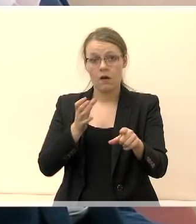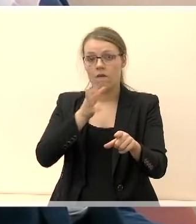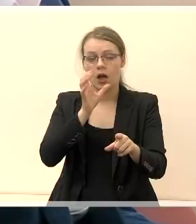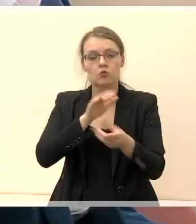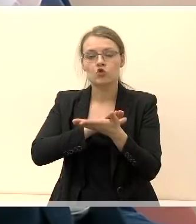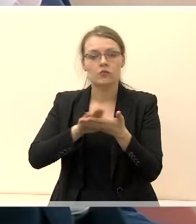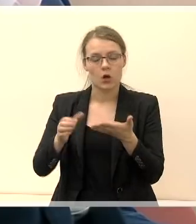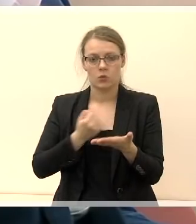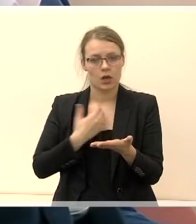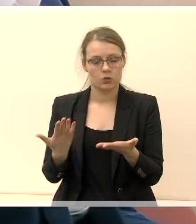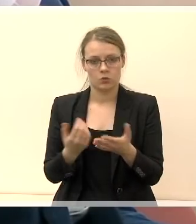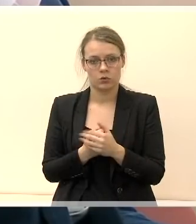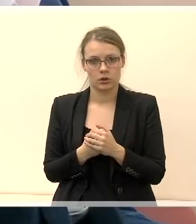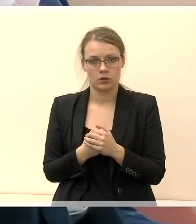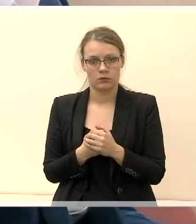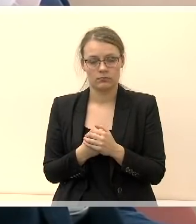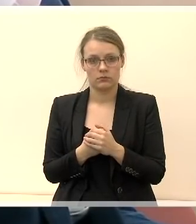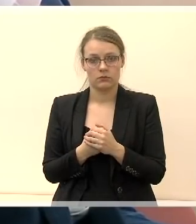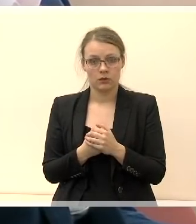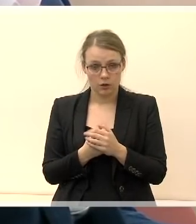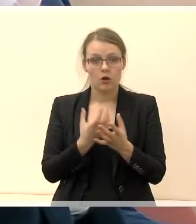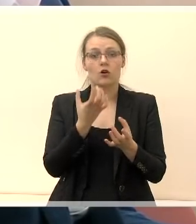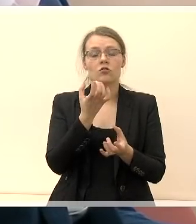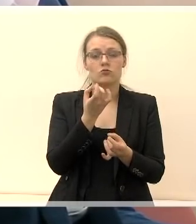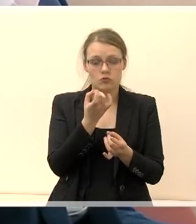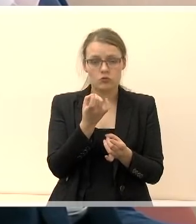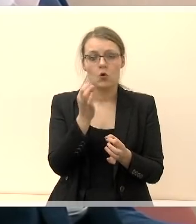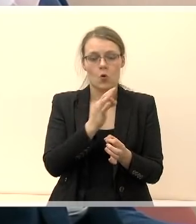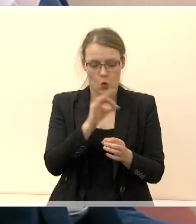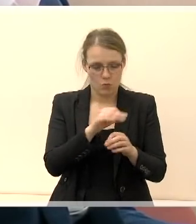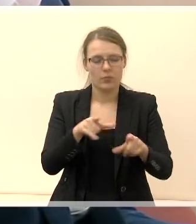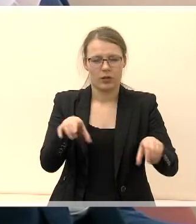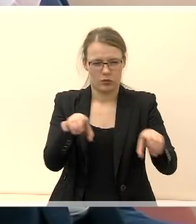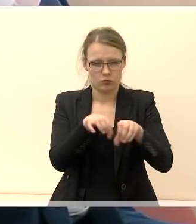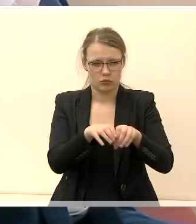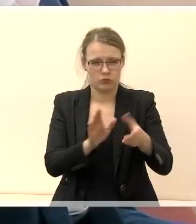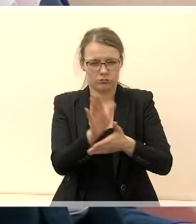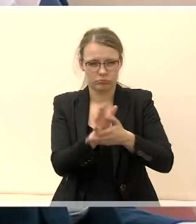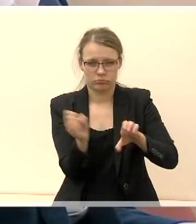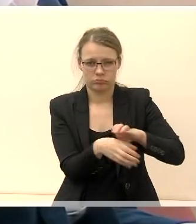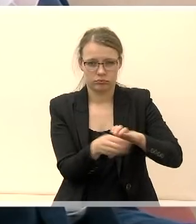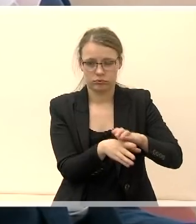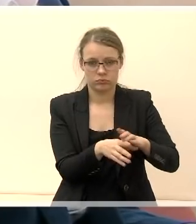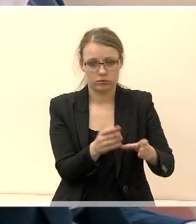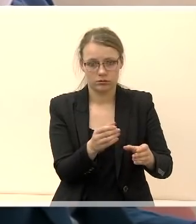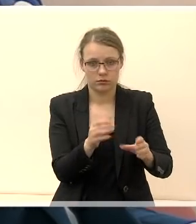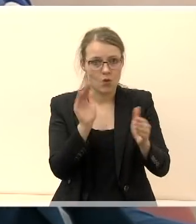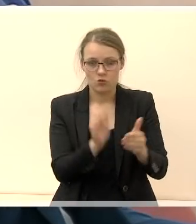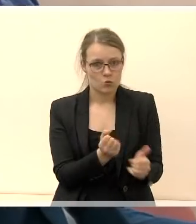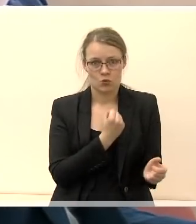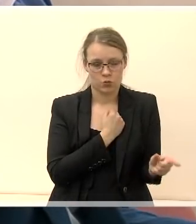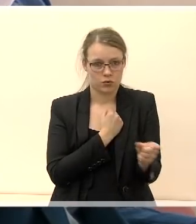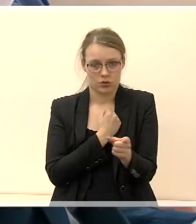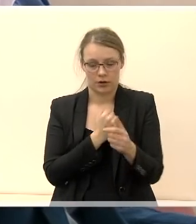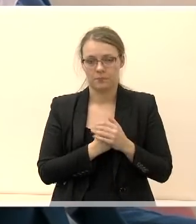švario vandentėkio vandenio. Dar mažiau valoma nuotekų. Jau artėja tas laikas,